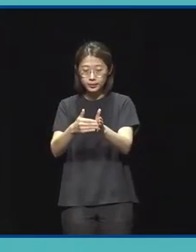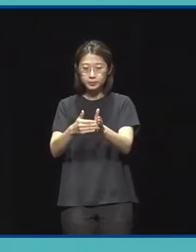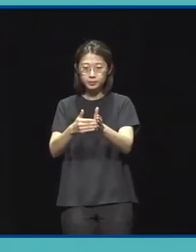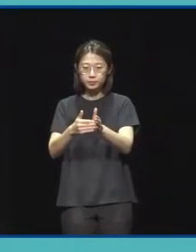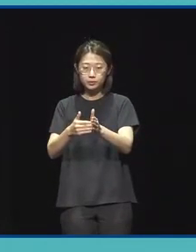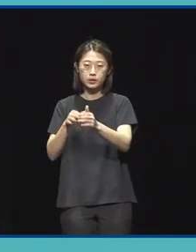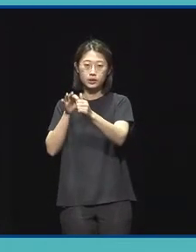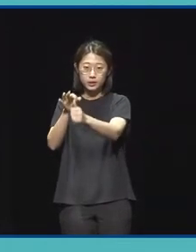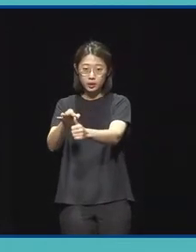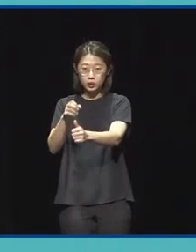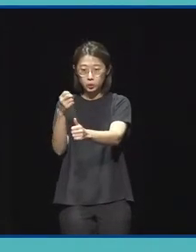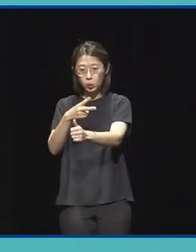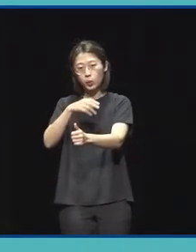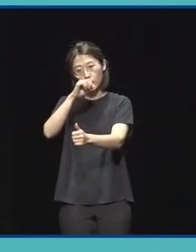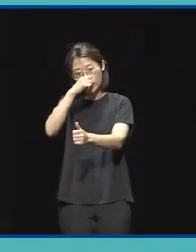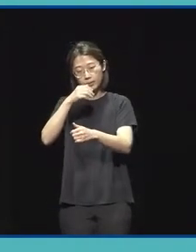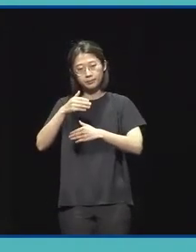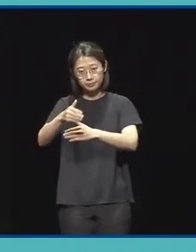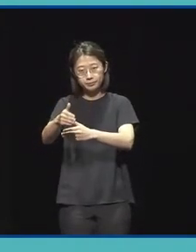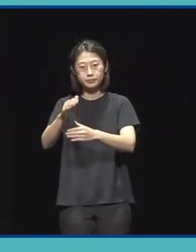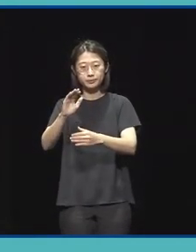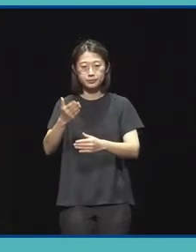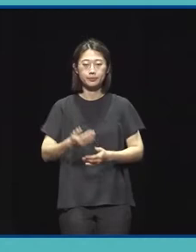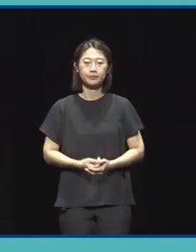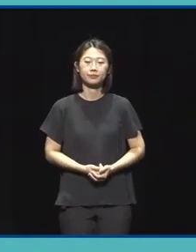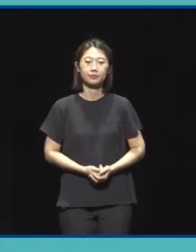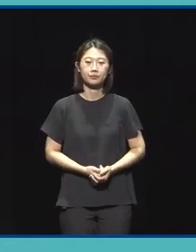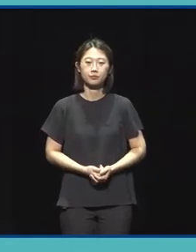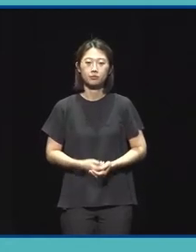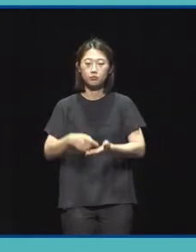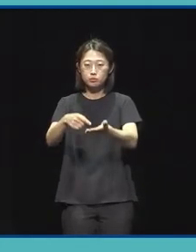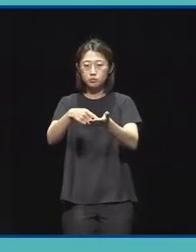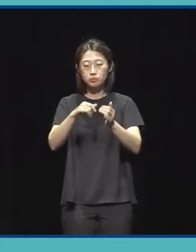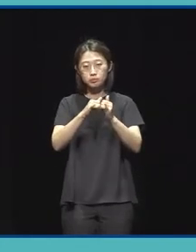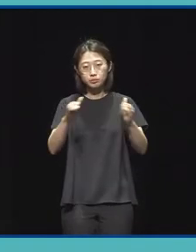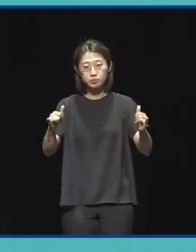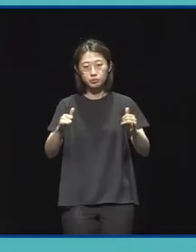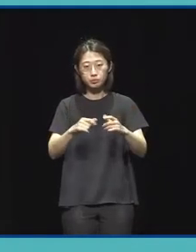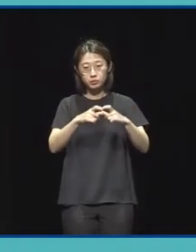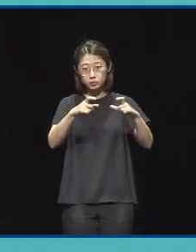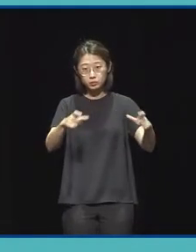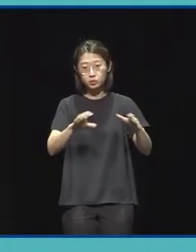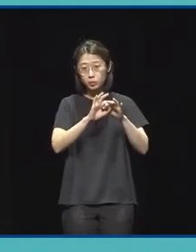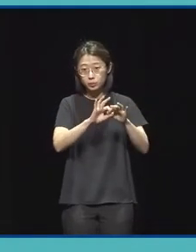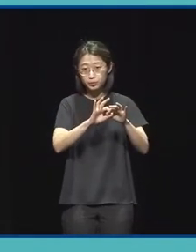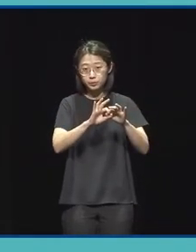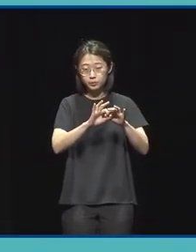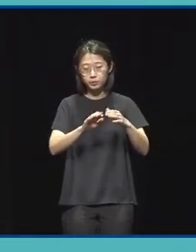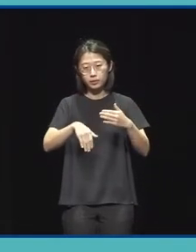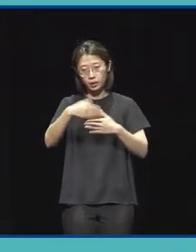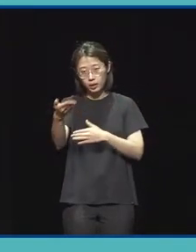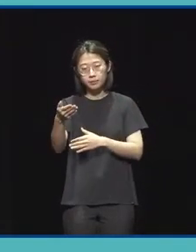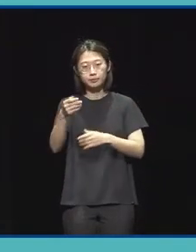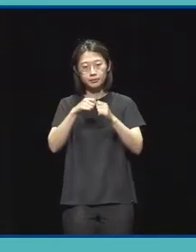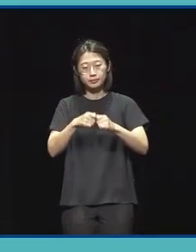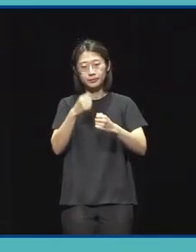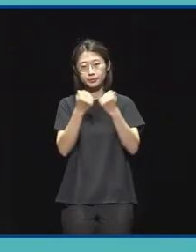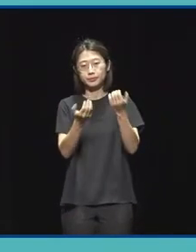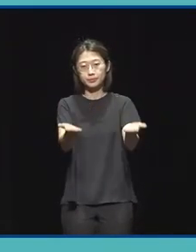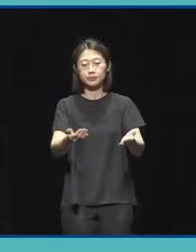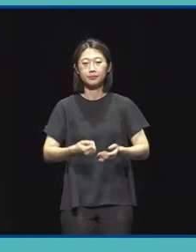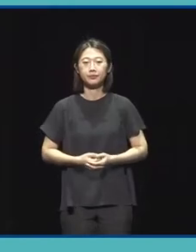드리고 예산 심의를 하게 되겠습니다. 신청자 거주지에 대한 구분이 있는데요. 뒤에서 더 자세하게 설명드리겠습니다.